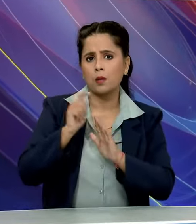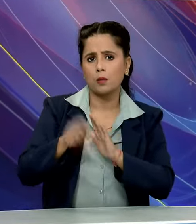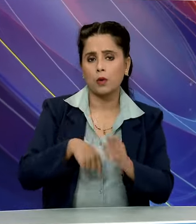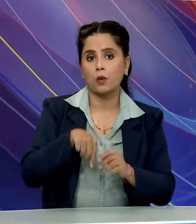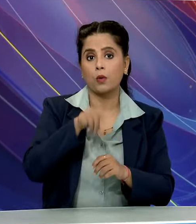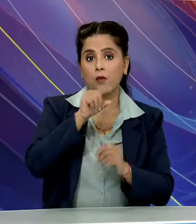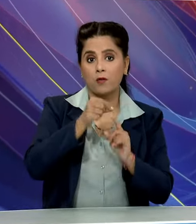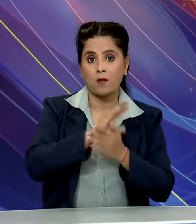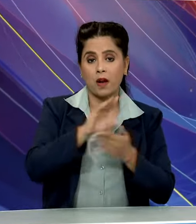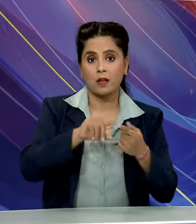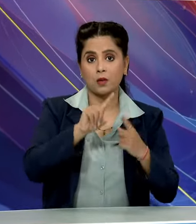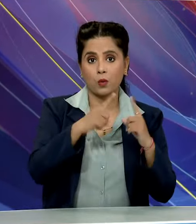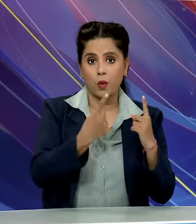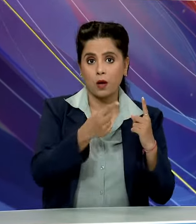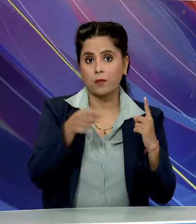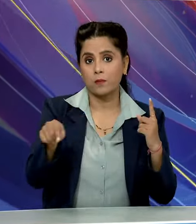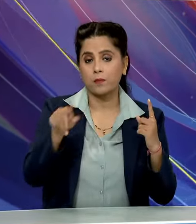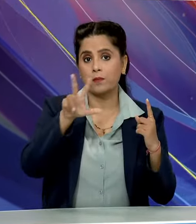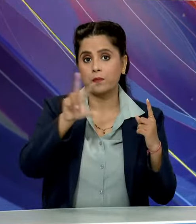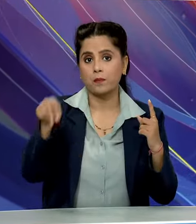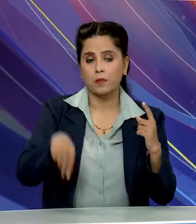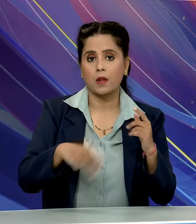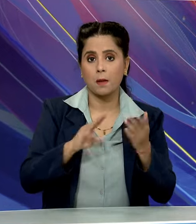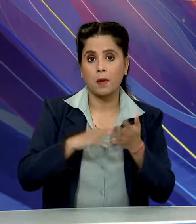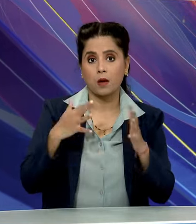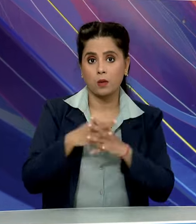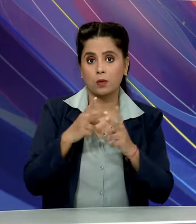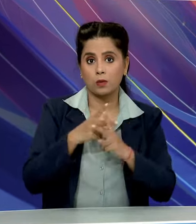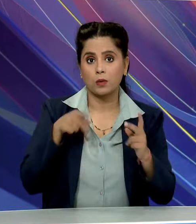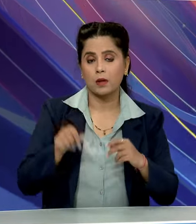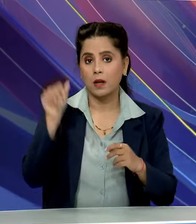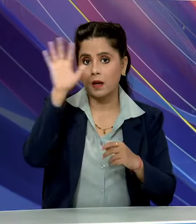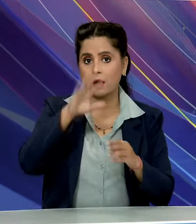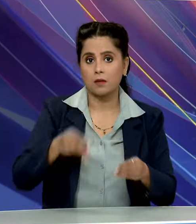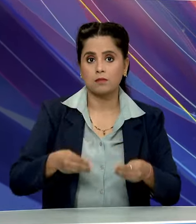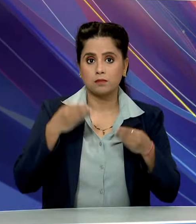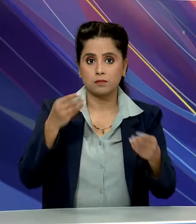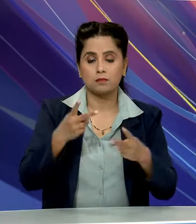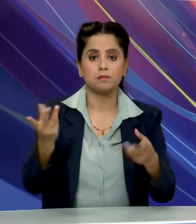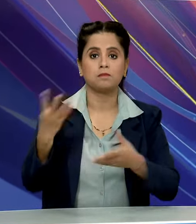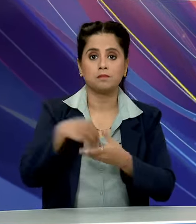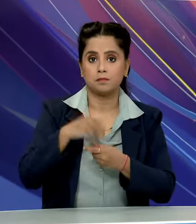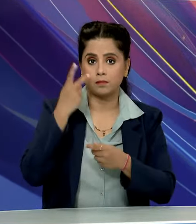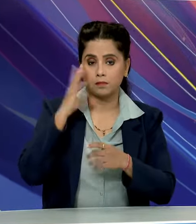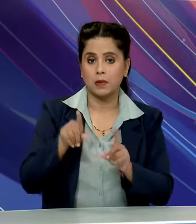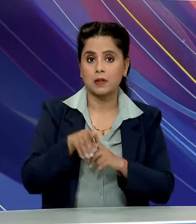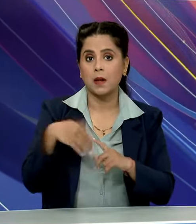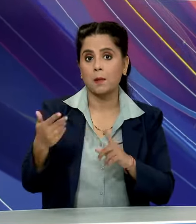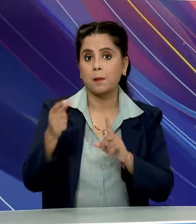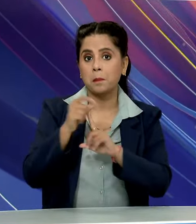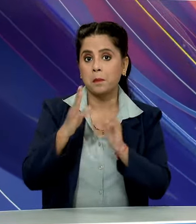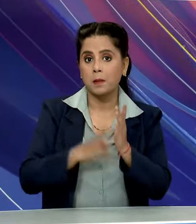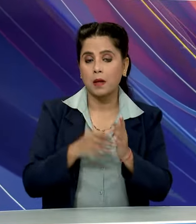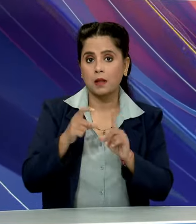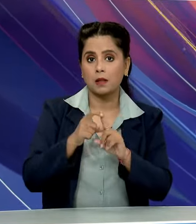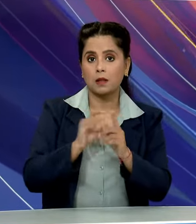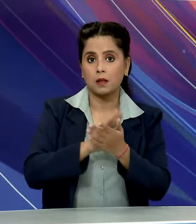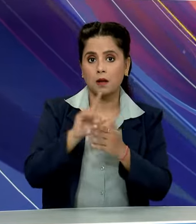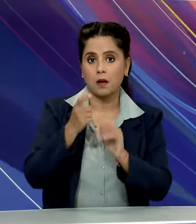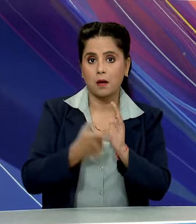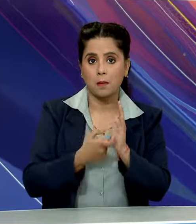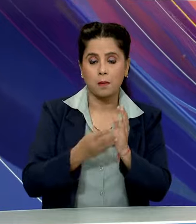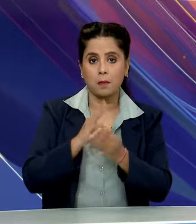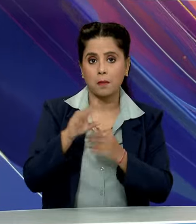एक की 800 मेगावाट इकाई राश्ट्र को समर्पित किया जाना शामिल है मही प्रधान मंत्री धर्माबाद,